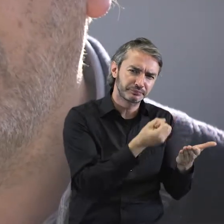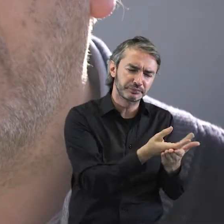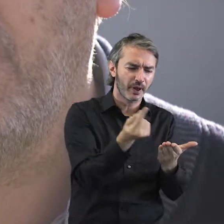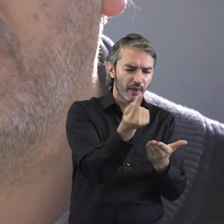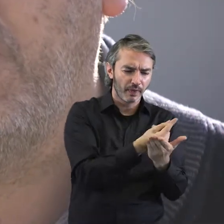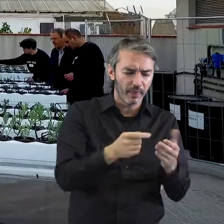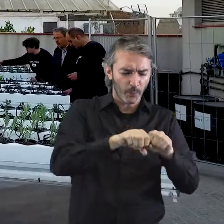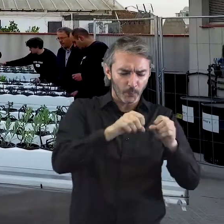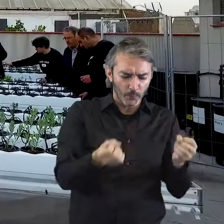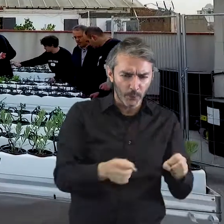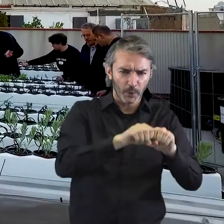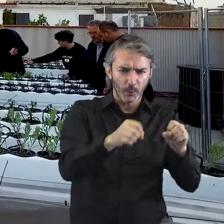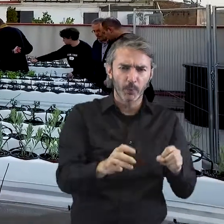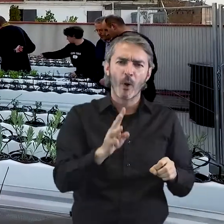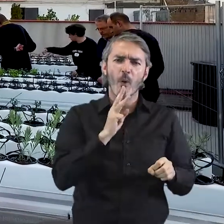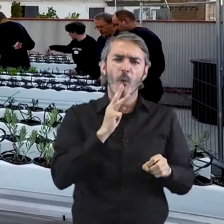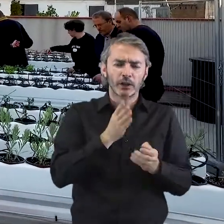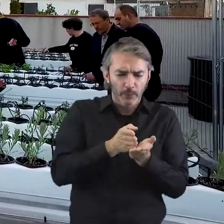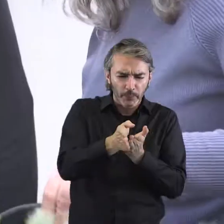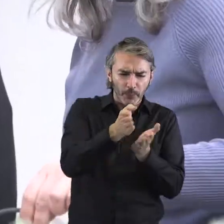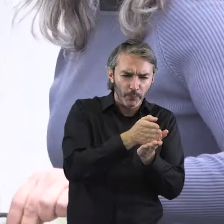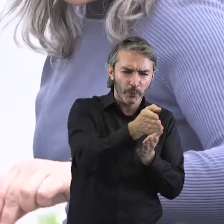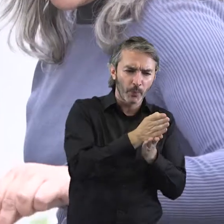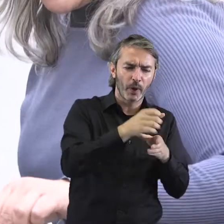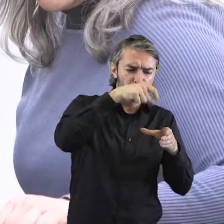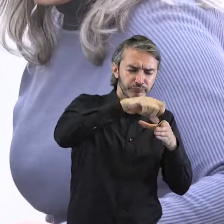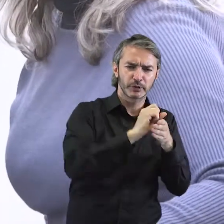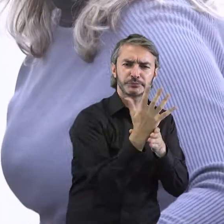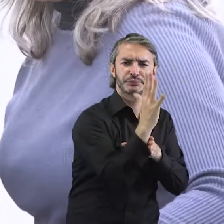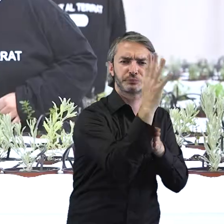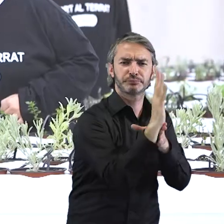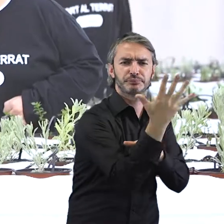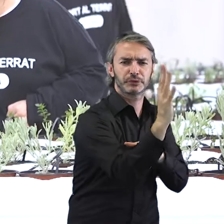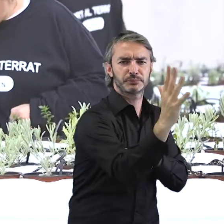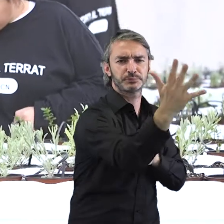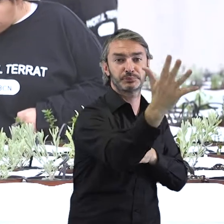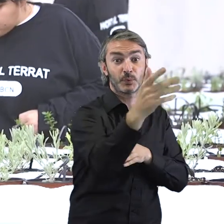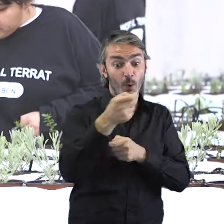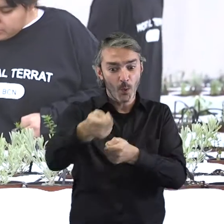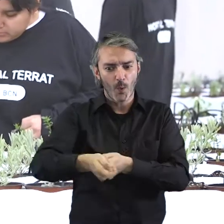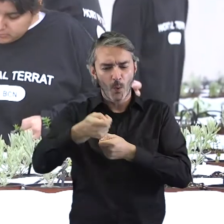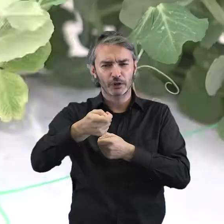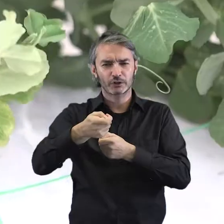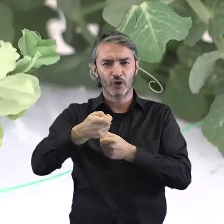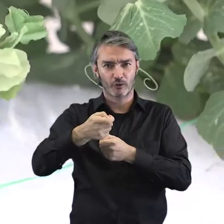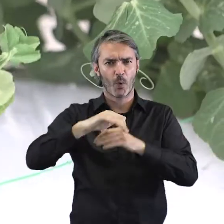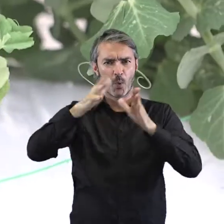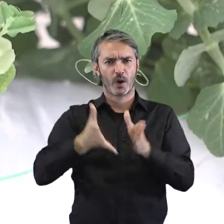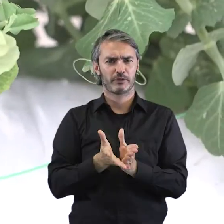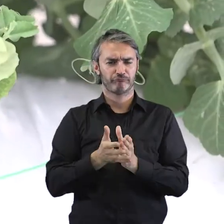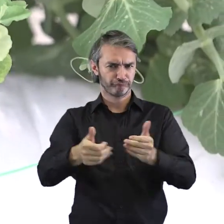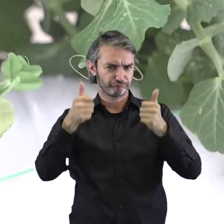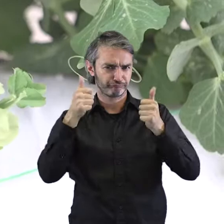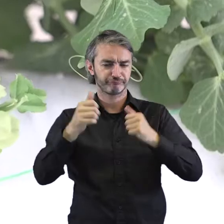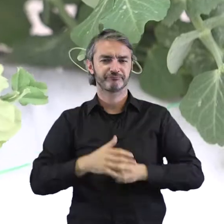estructuras fins al sistema de fertilización, el sistema de rec, de forma que l'or sigui ambientalment sostenible. També té un plus afegit a aquest projecte, que són les